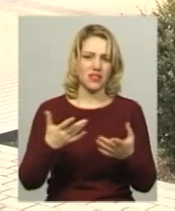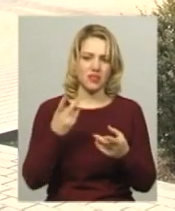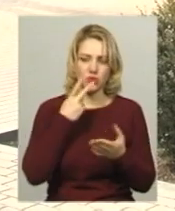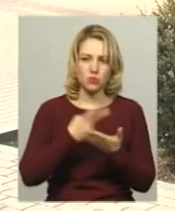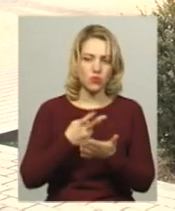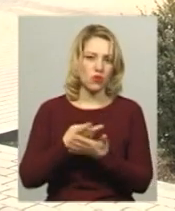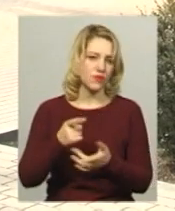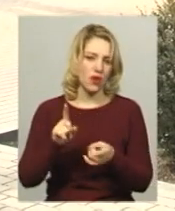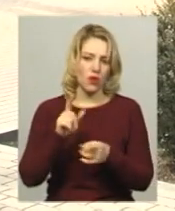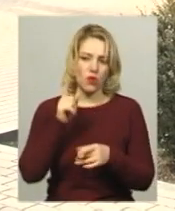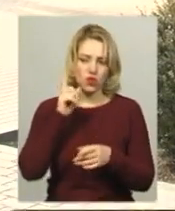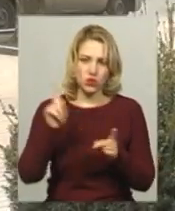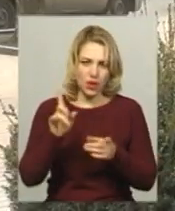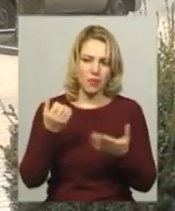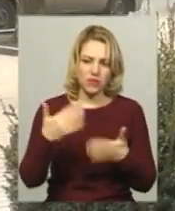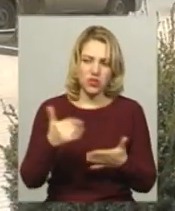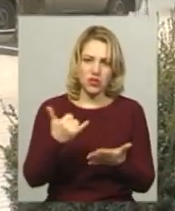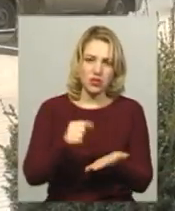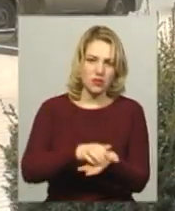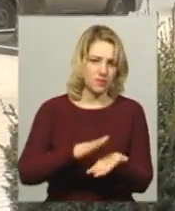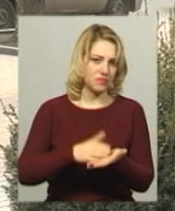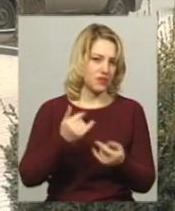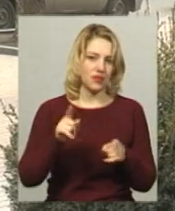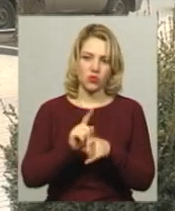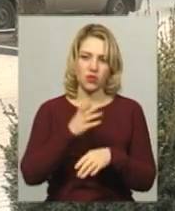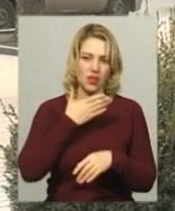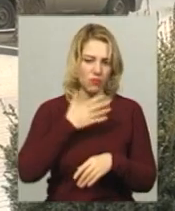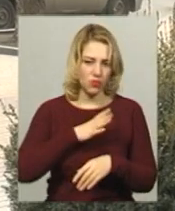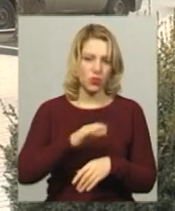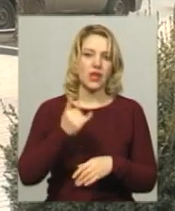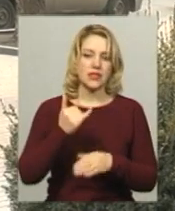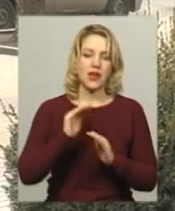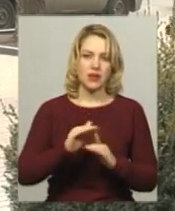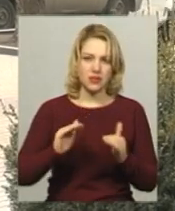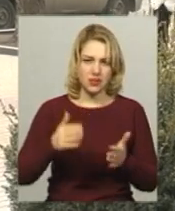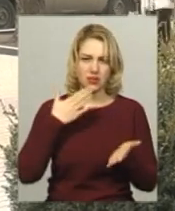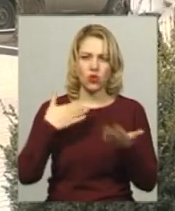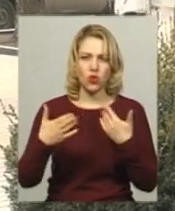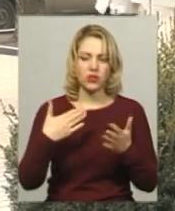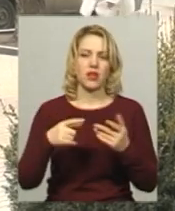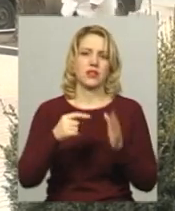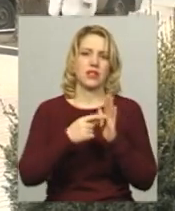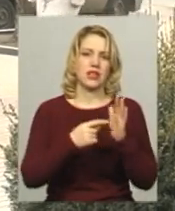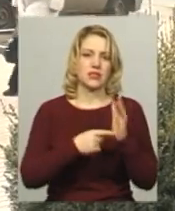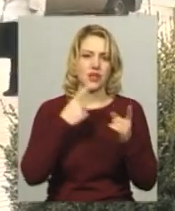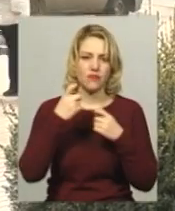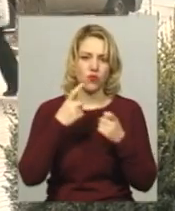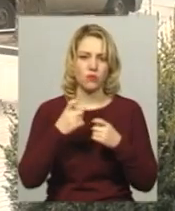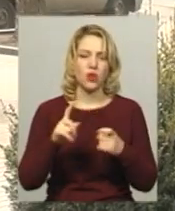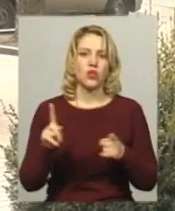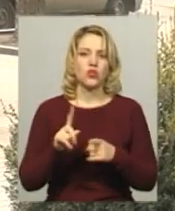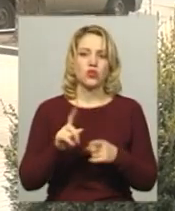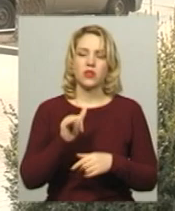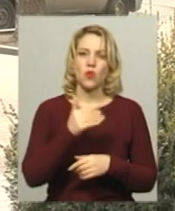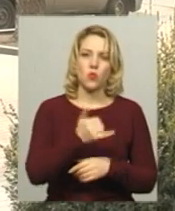склати матеріали, в нас поки ще не було. Зараз переважно діти йдуть на контакт, вони діляться інформацією, бо, наприклад, що не в них було,